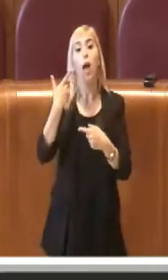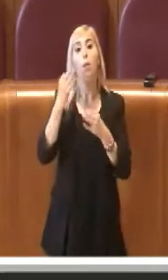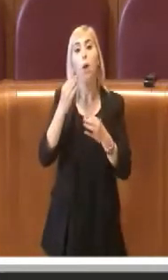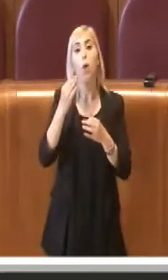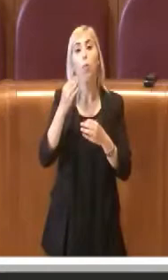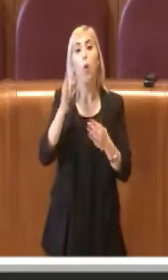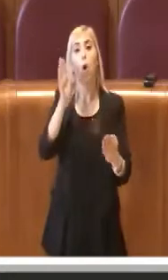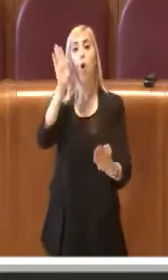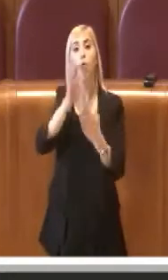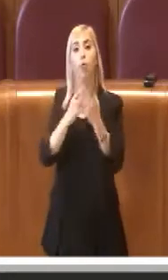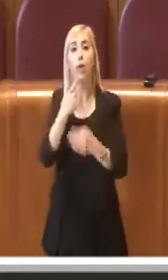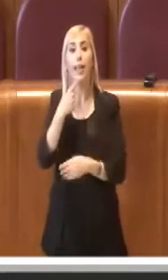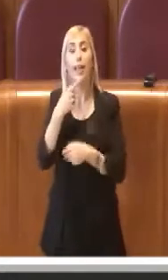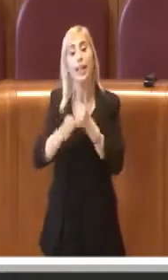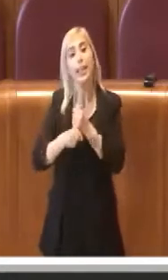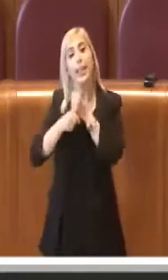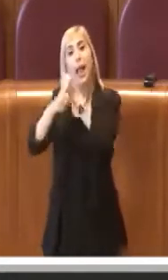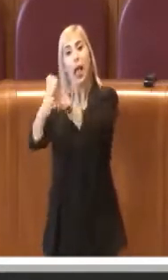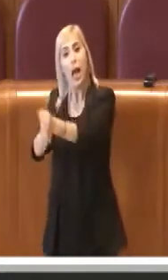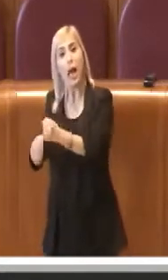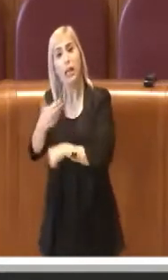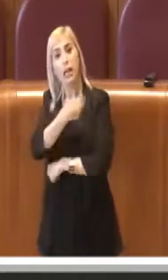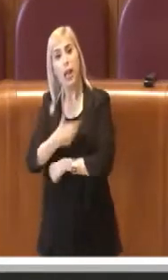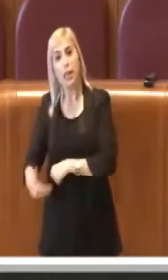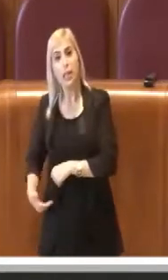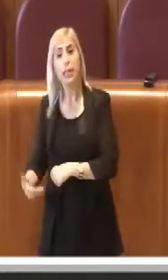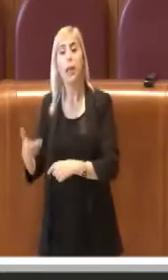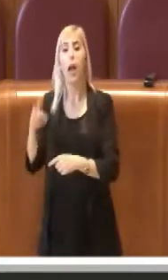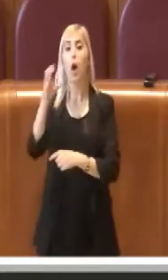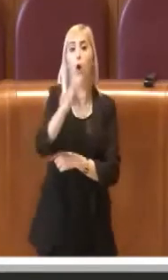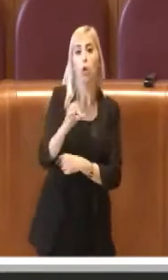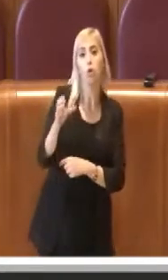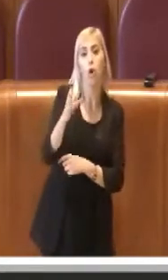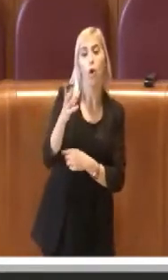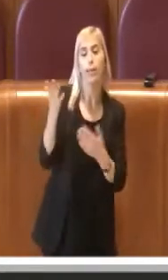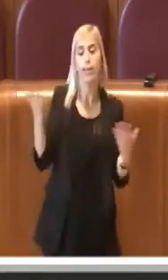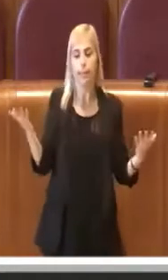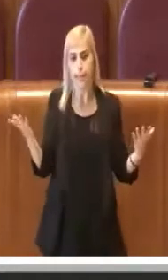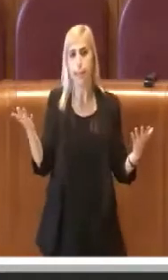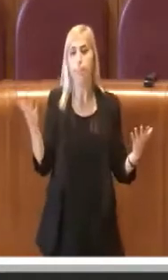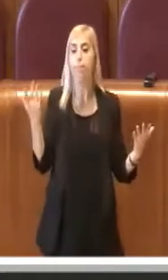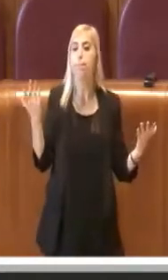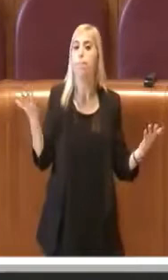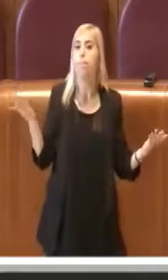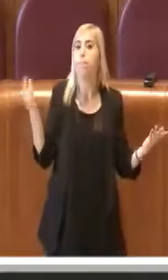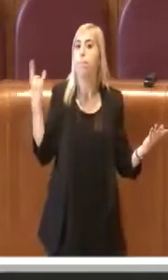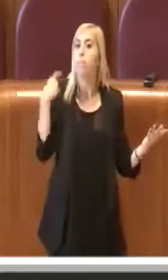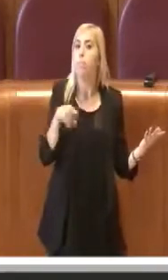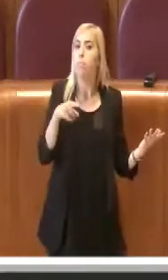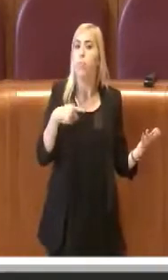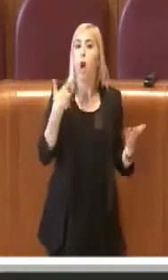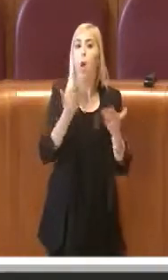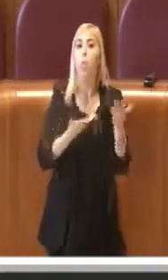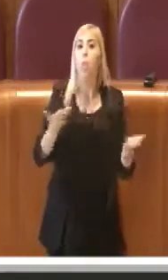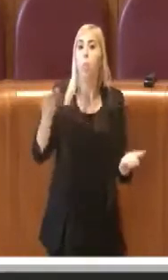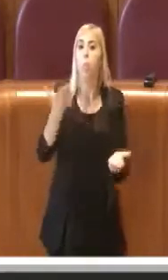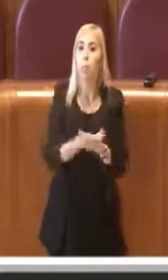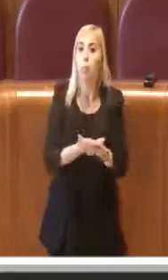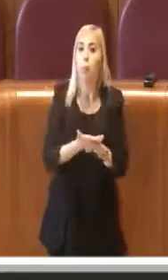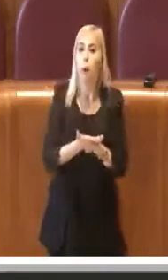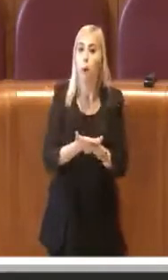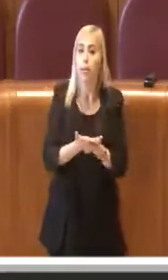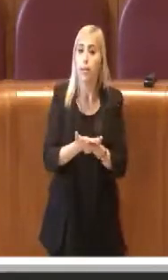consorsi. Ora nell'ultima commissione anche in questo caso la proposta diciamo così